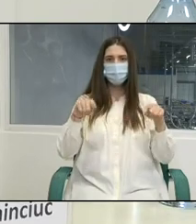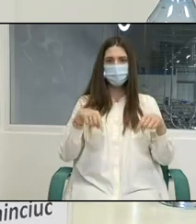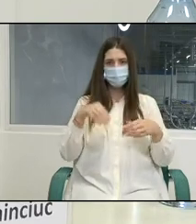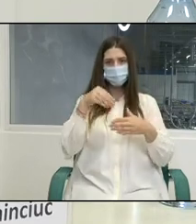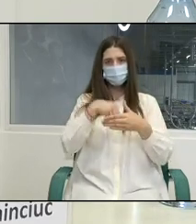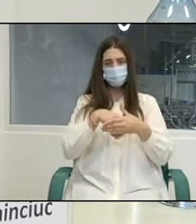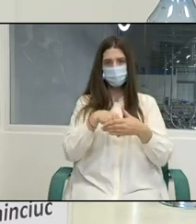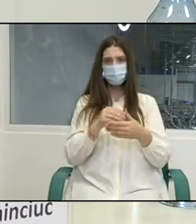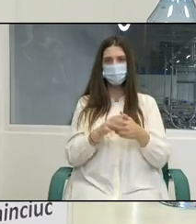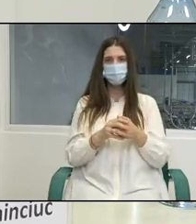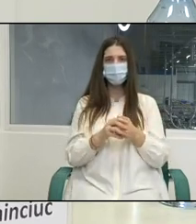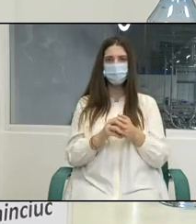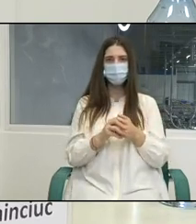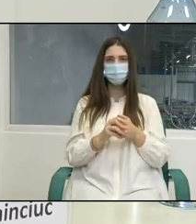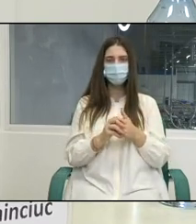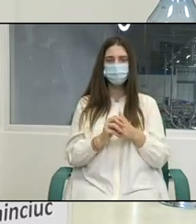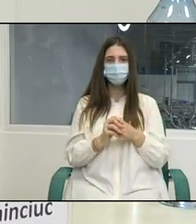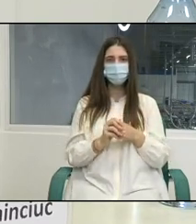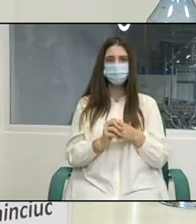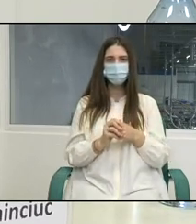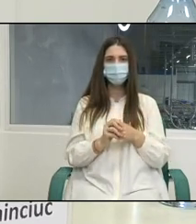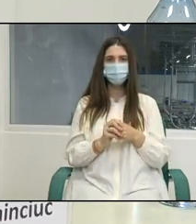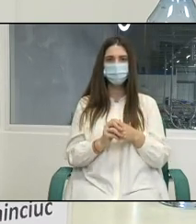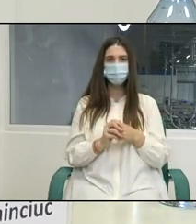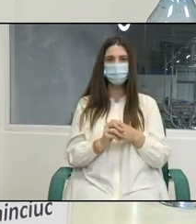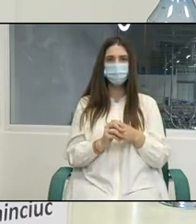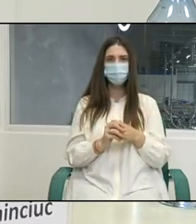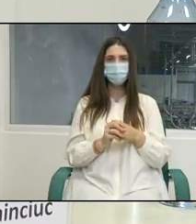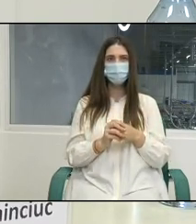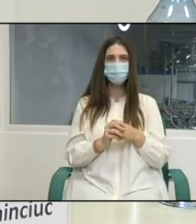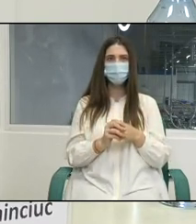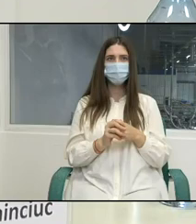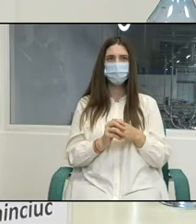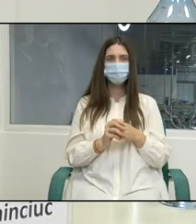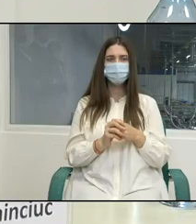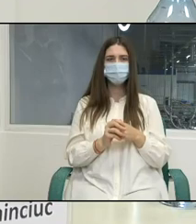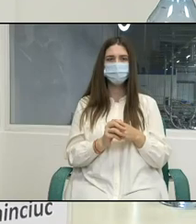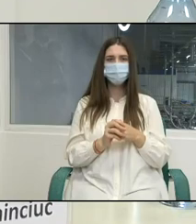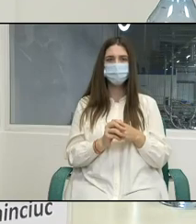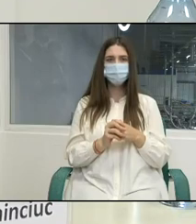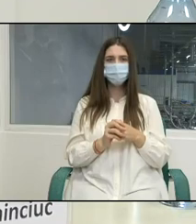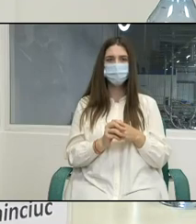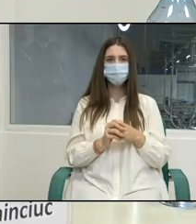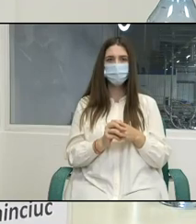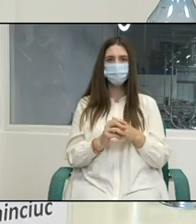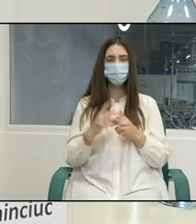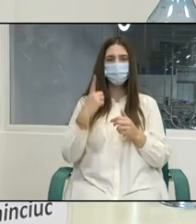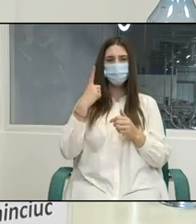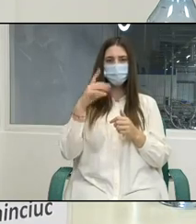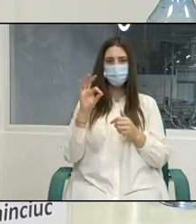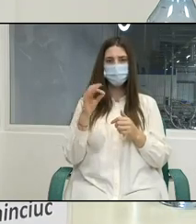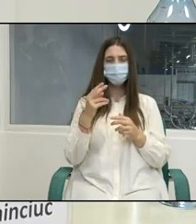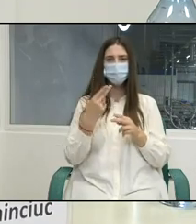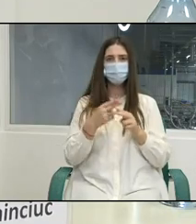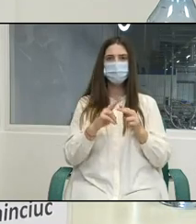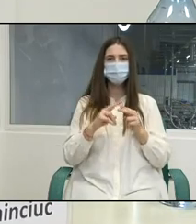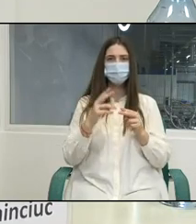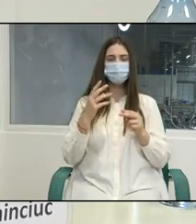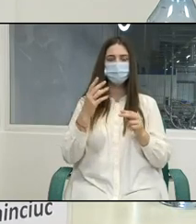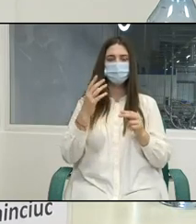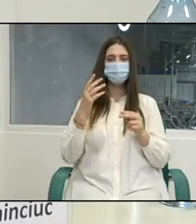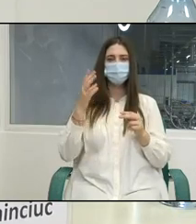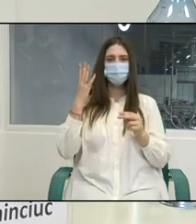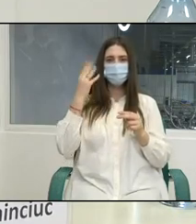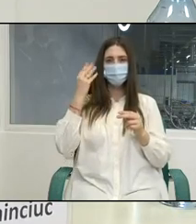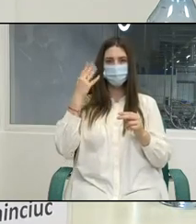realizat, inspectoratul de stat al muncii au fost înturnate atribuțiile ce țin de securitate și sănătate în muncă